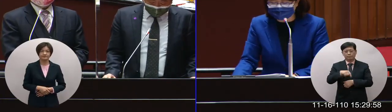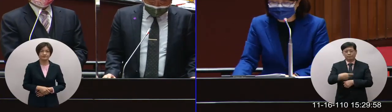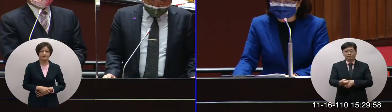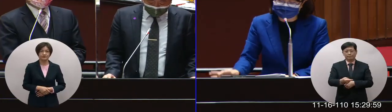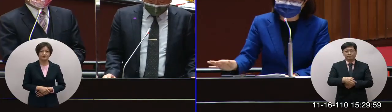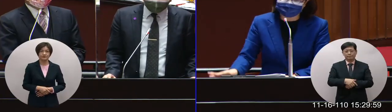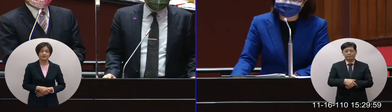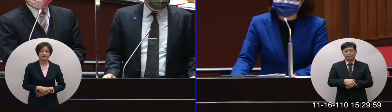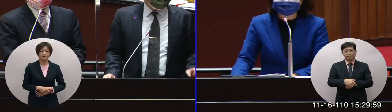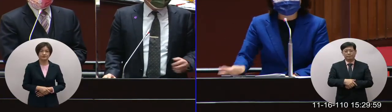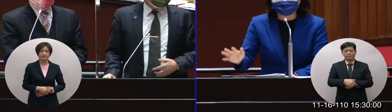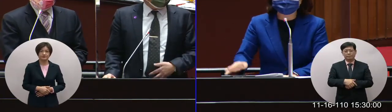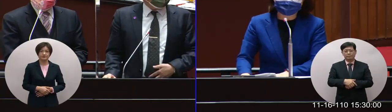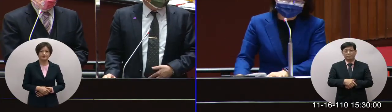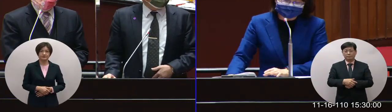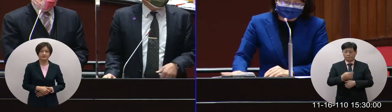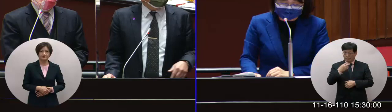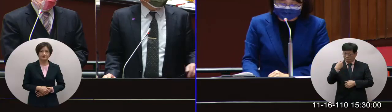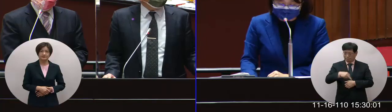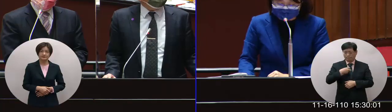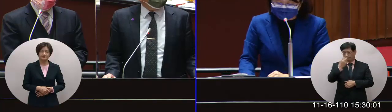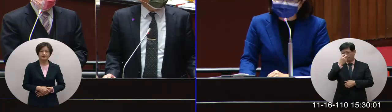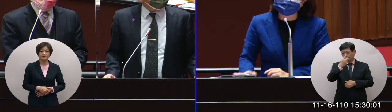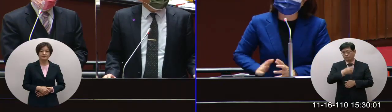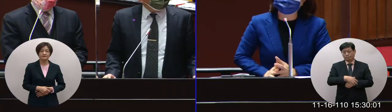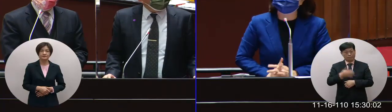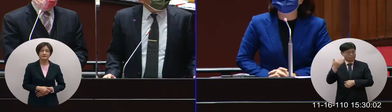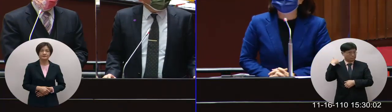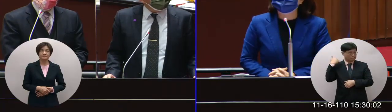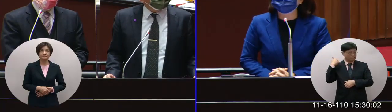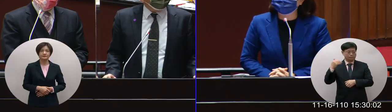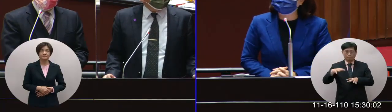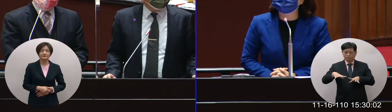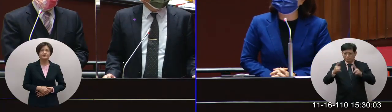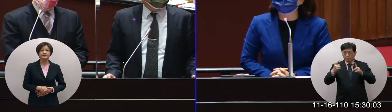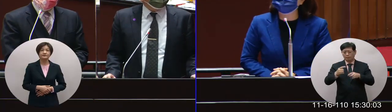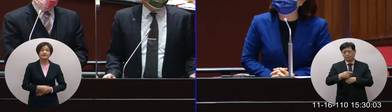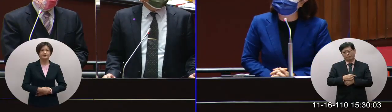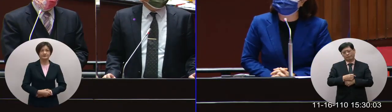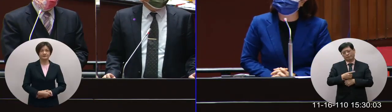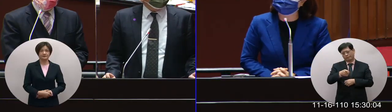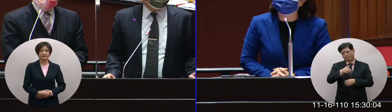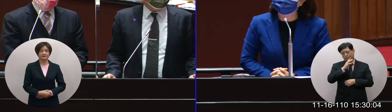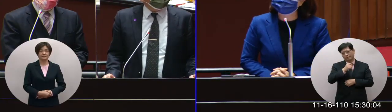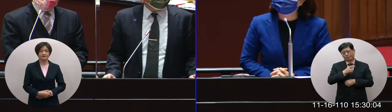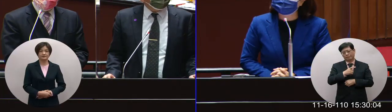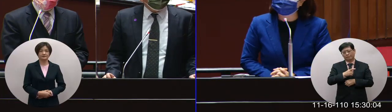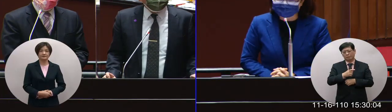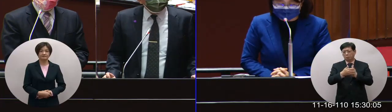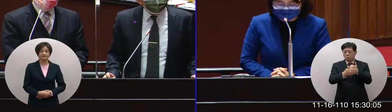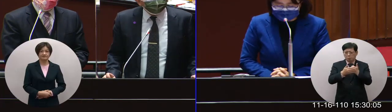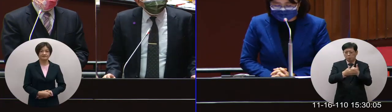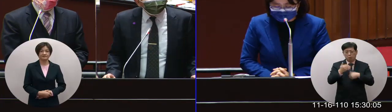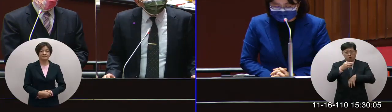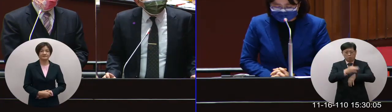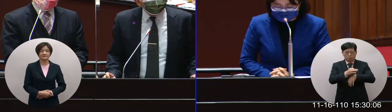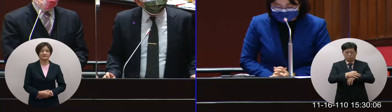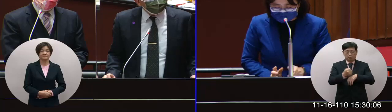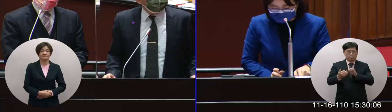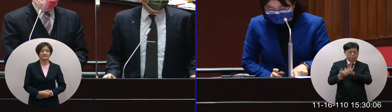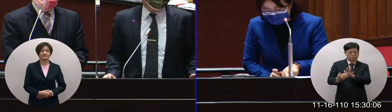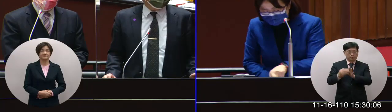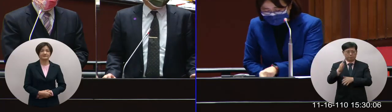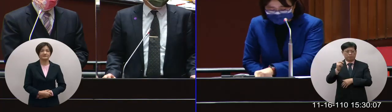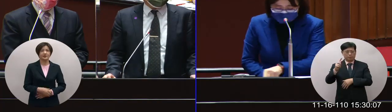部分呢是提到真的我現在來看啦當時喔我覺得真的叫做互高端卡BNT啦